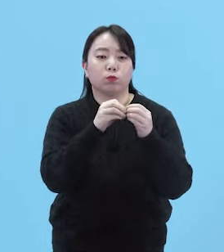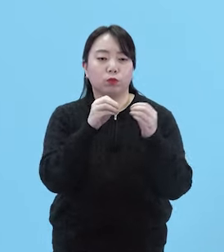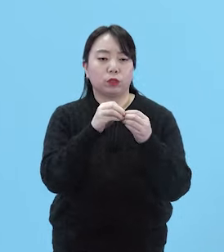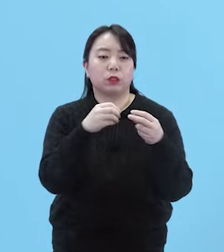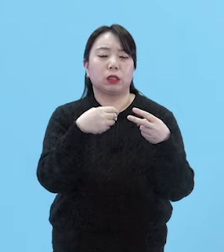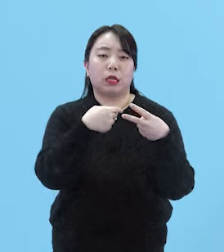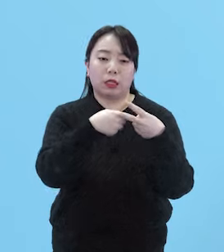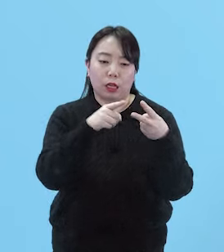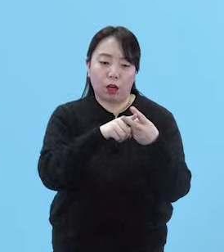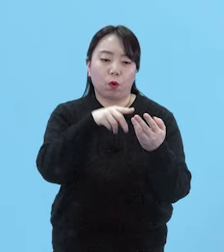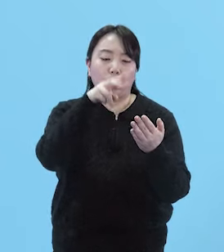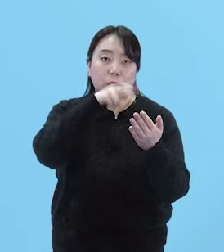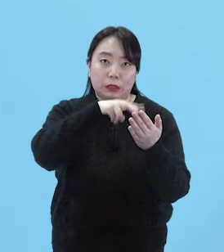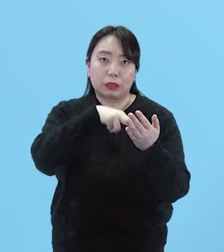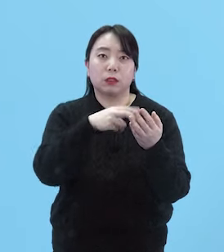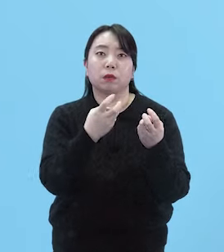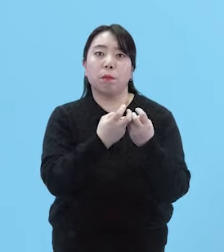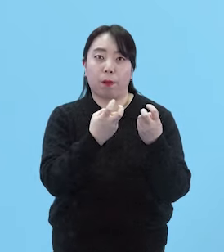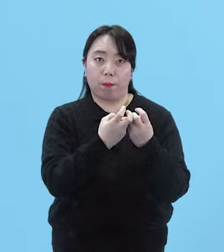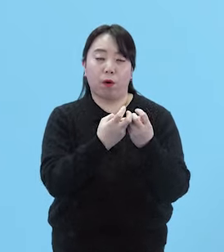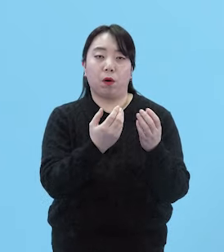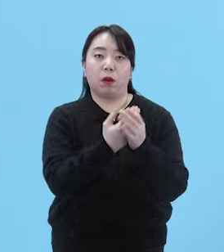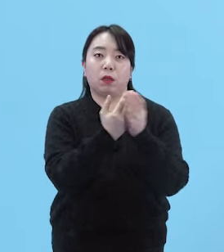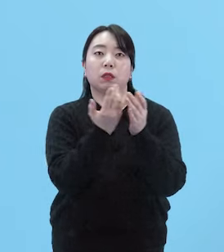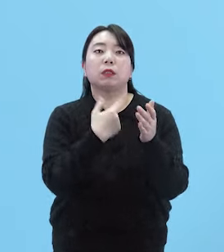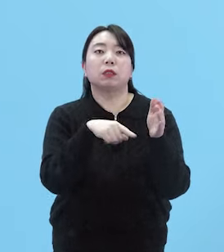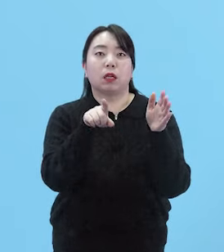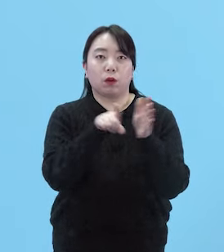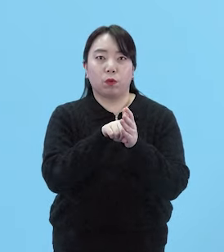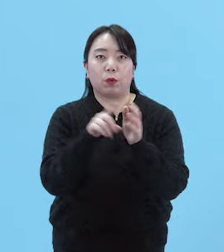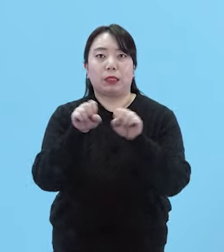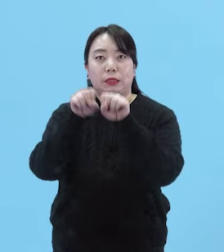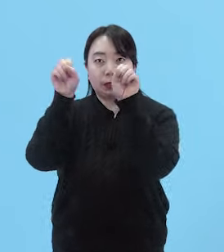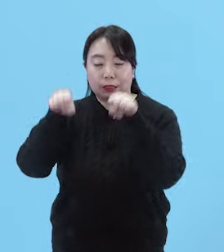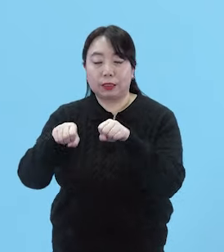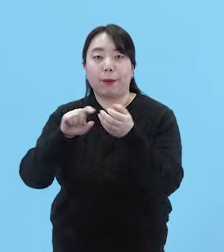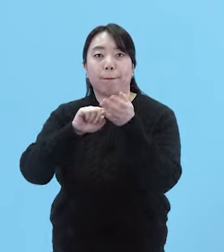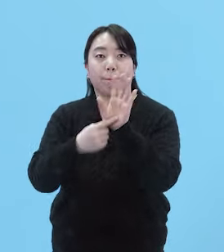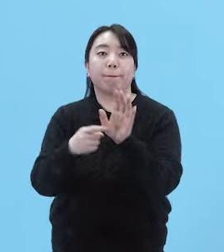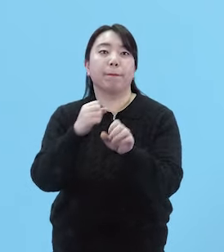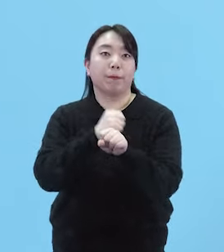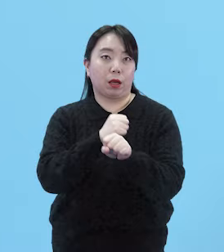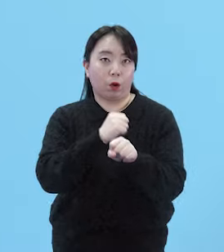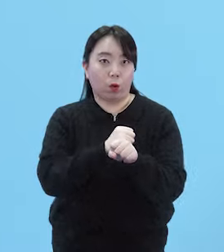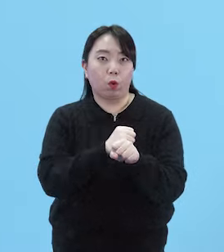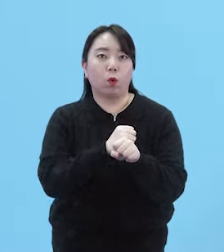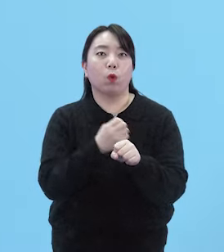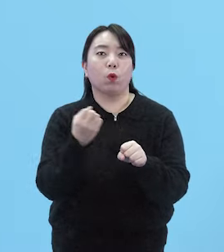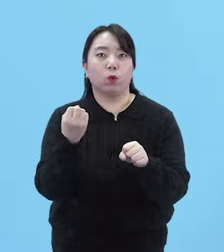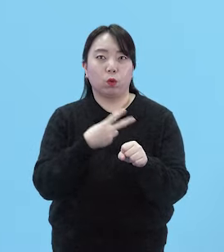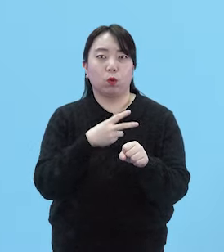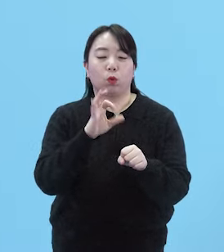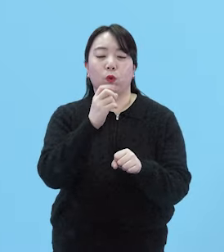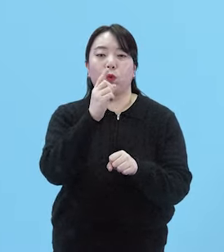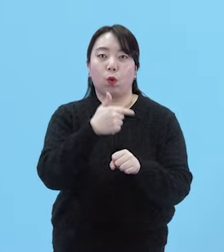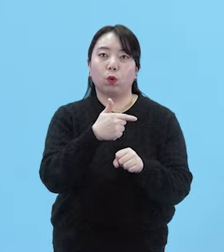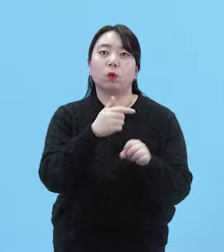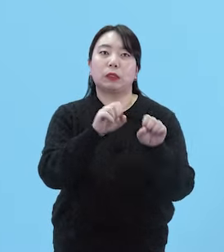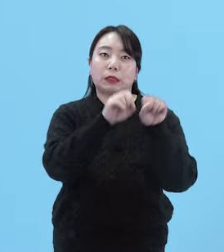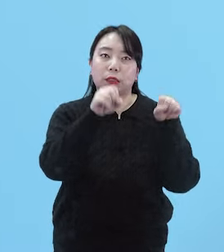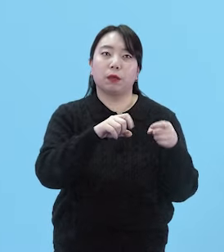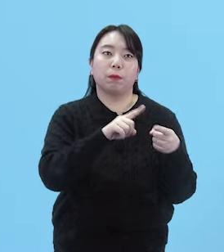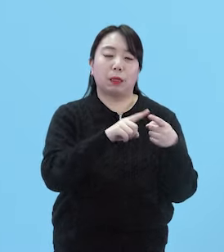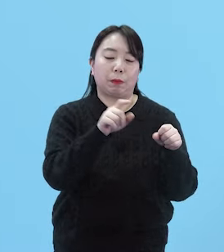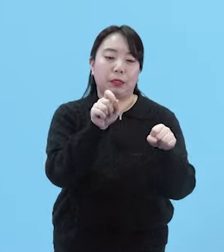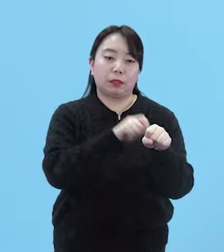위한 자기주도학습 시스템 온생각을 공개하고 기초학력을 보장하기 위해 자체 개발한 온시스템에 대한